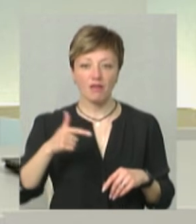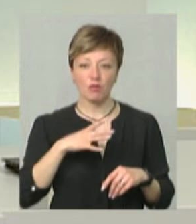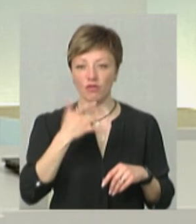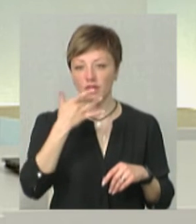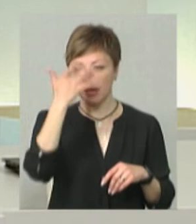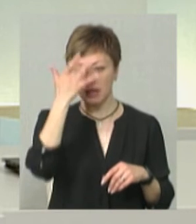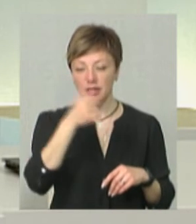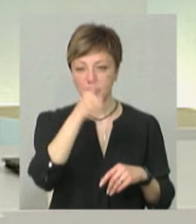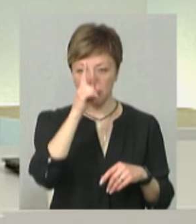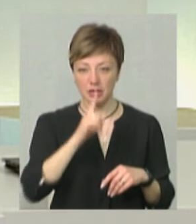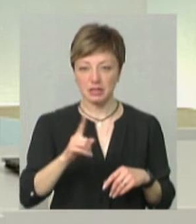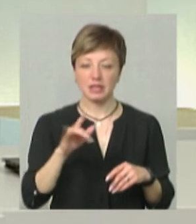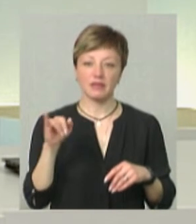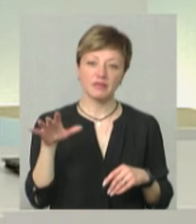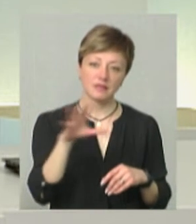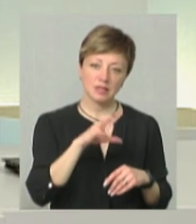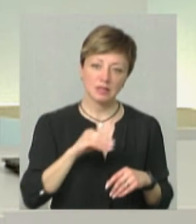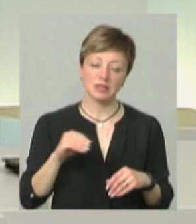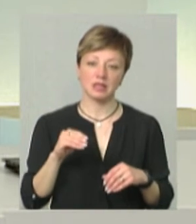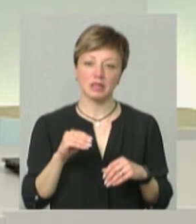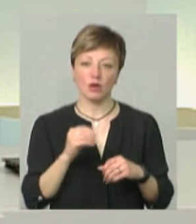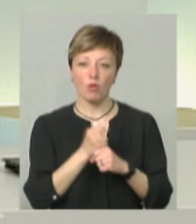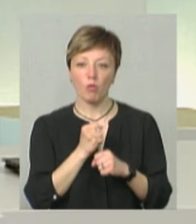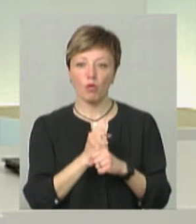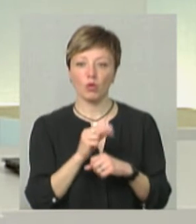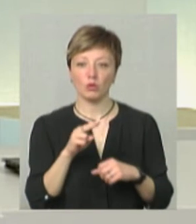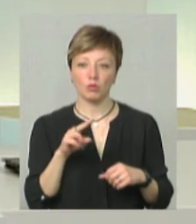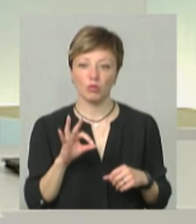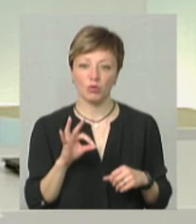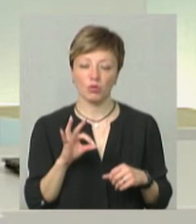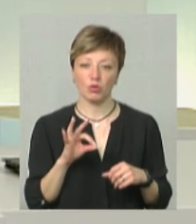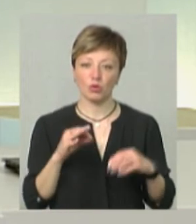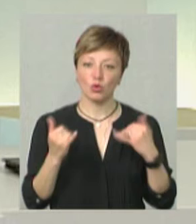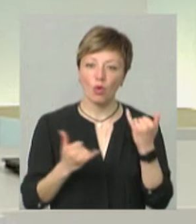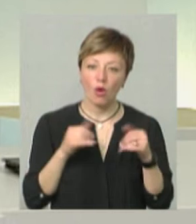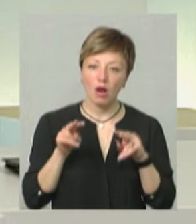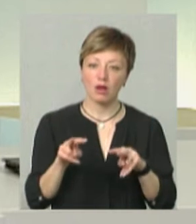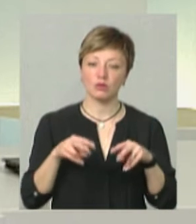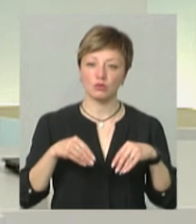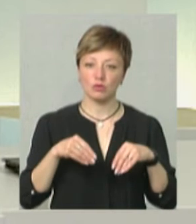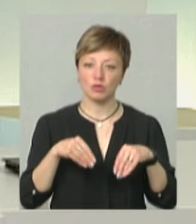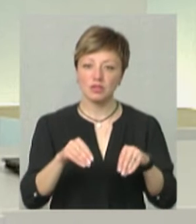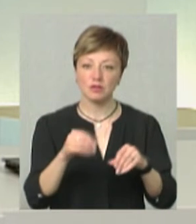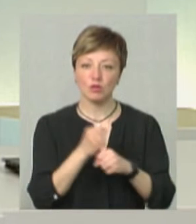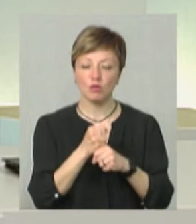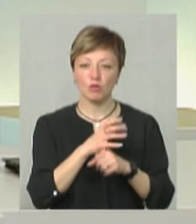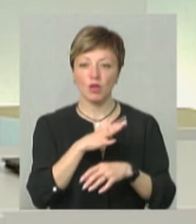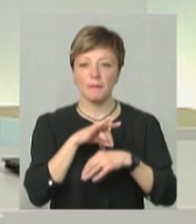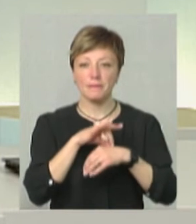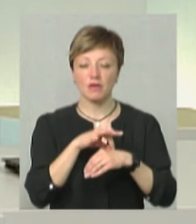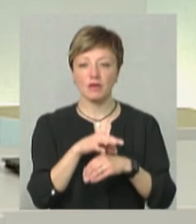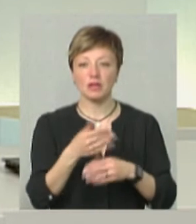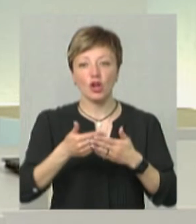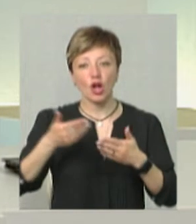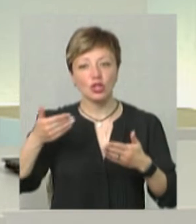літній місяць. І всі роботи і по догляду, і посівні роботи, вони були проведені